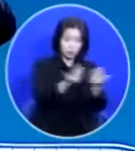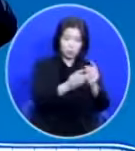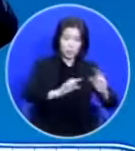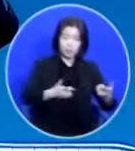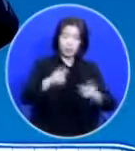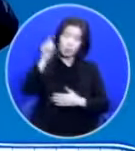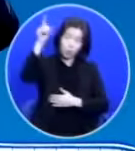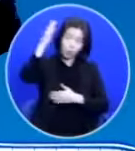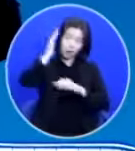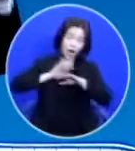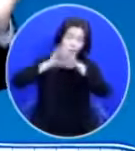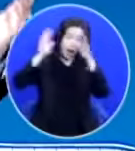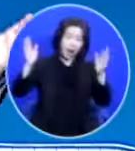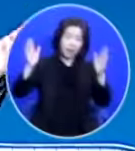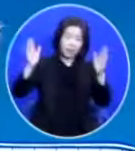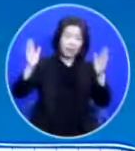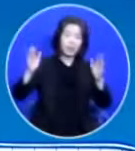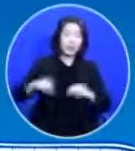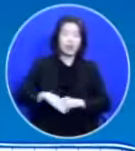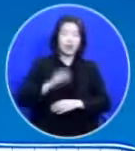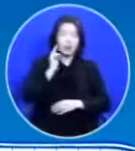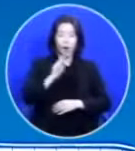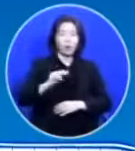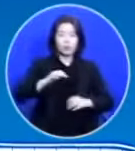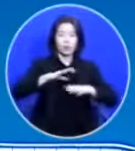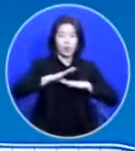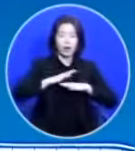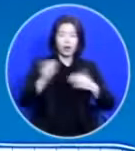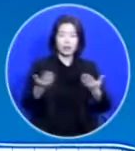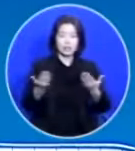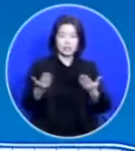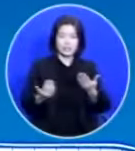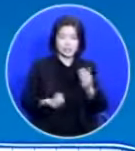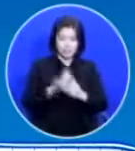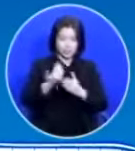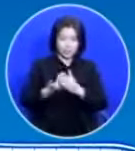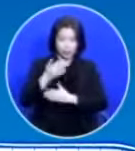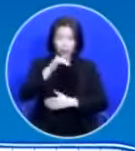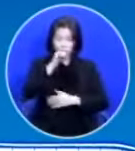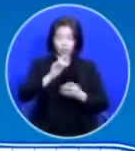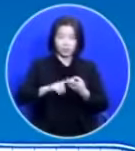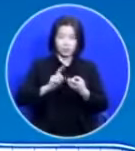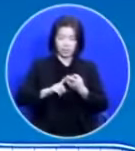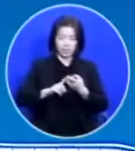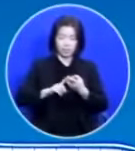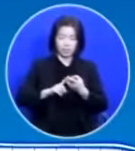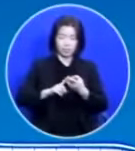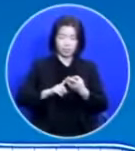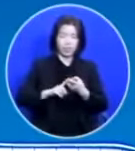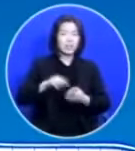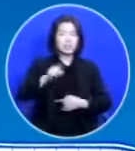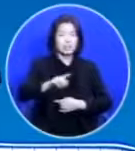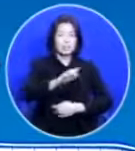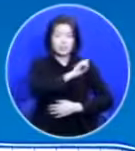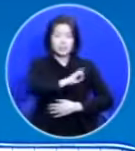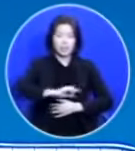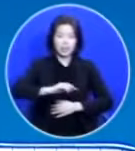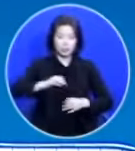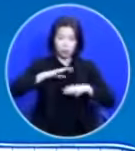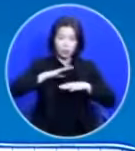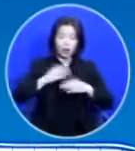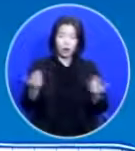하늘나라에서는 너무 놀라운 일들이 벌어지고 있다는 사실을 그 가장 놀라운 것이 예수